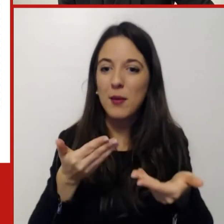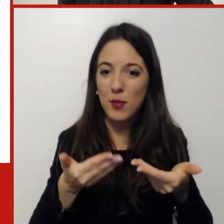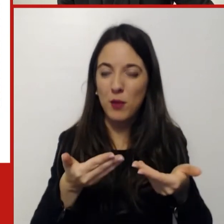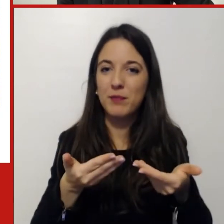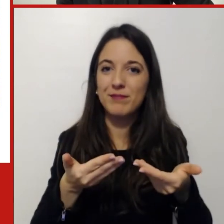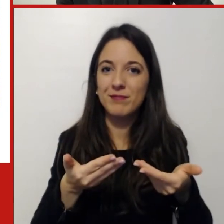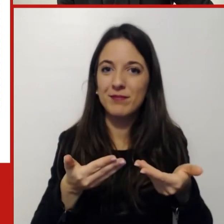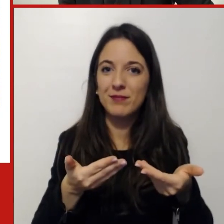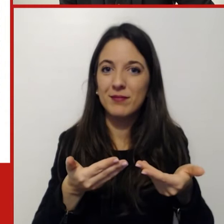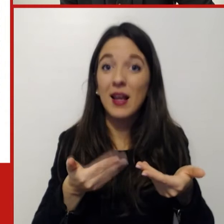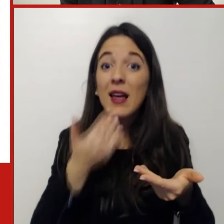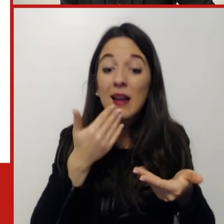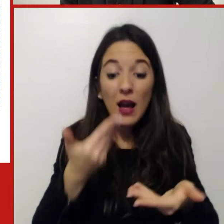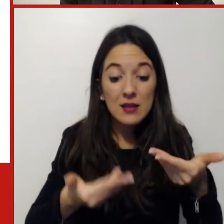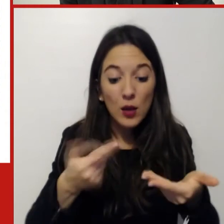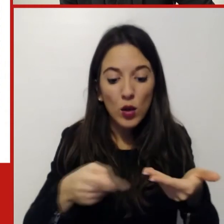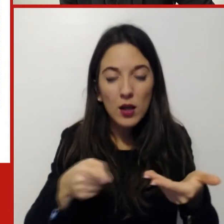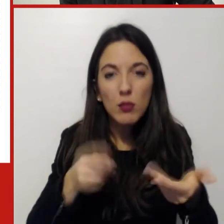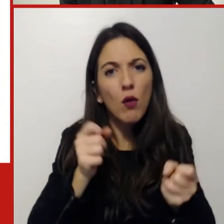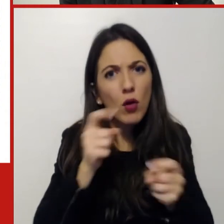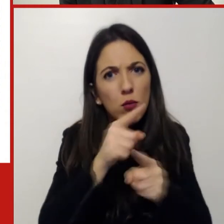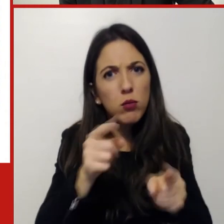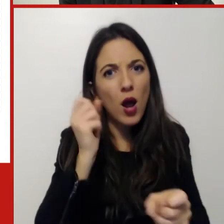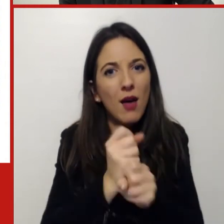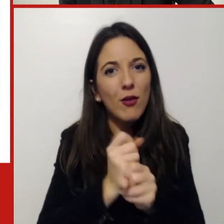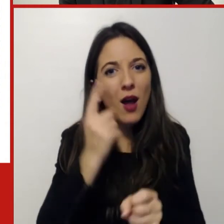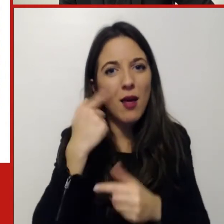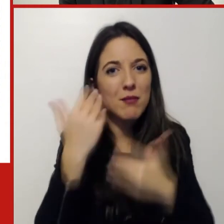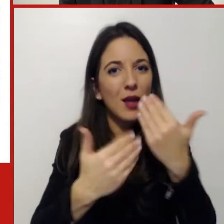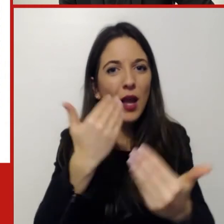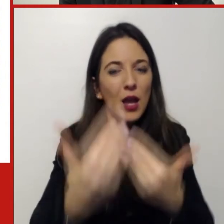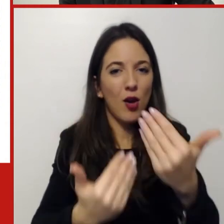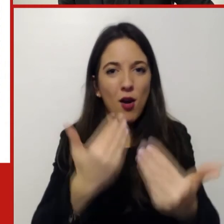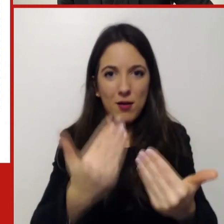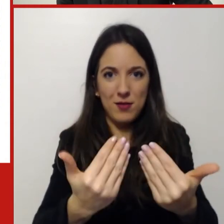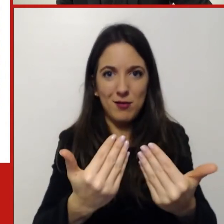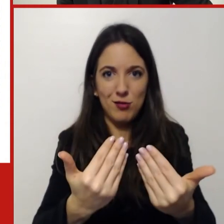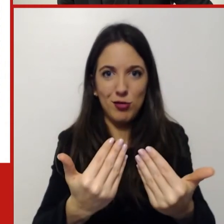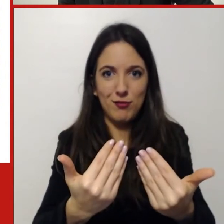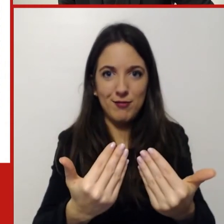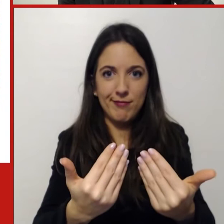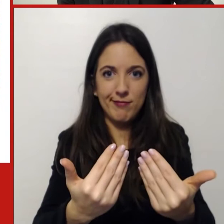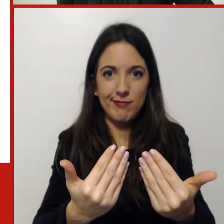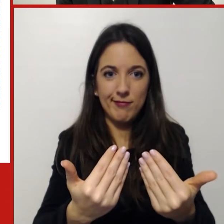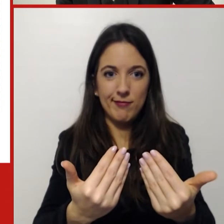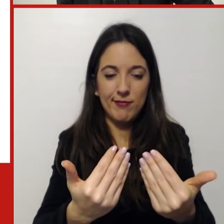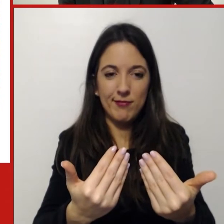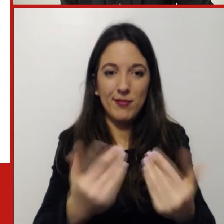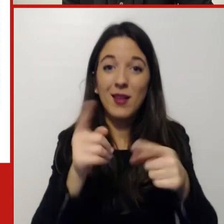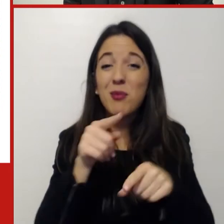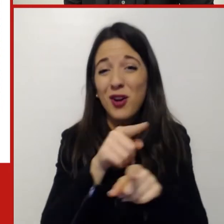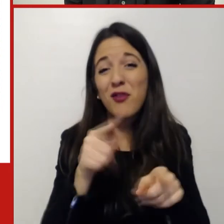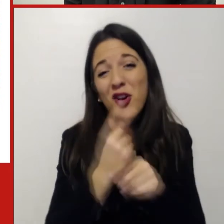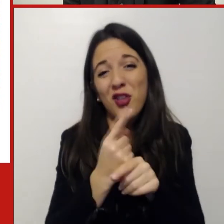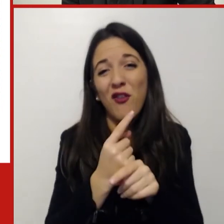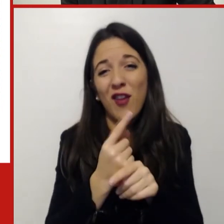permette di dare il meglio di voi e anche di essere, usiamola questa parola, anche di essere felici, di essere